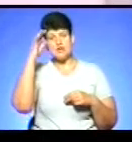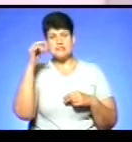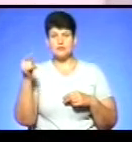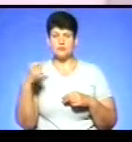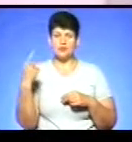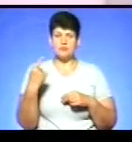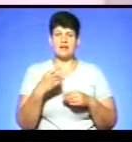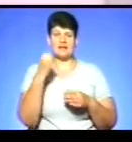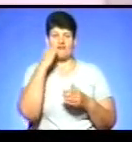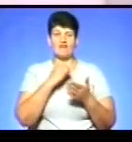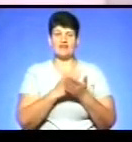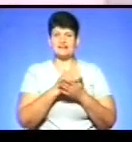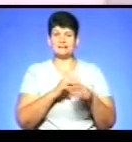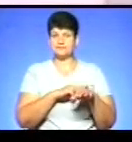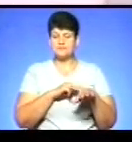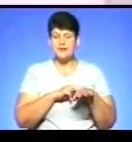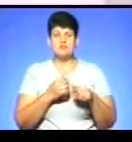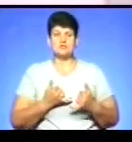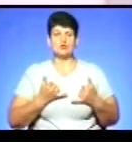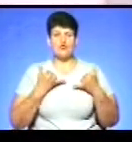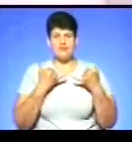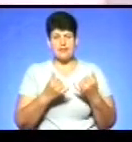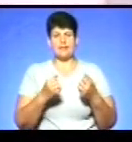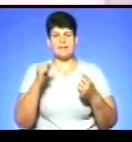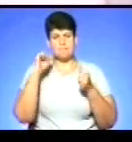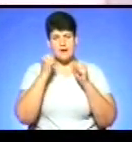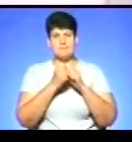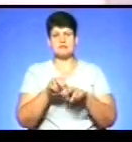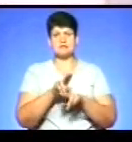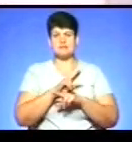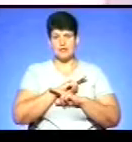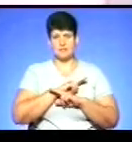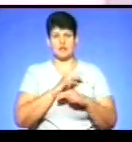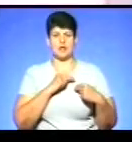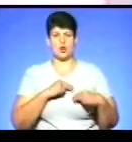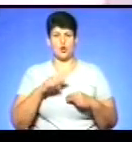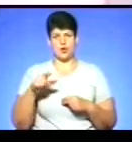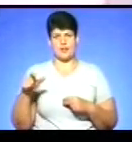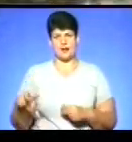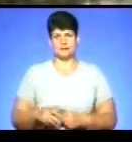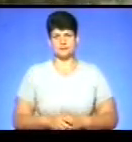ветерани органів внутрішніх справ вшанували пам'ять загиблих колег і поклали квіти до пам'ятного меморіалу.